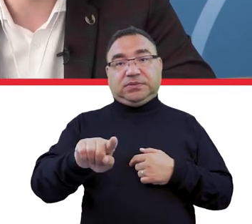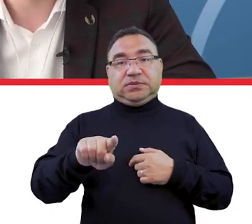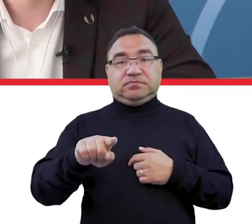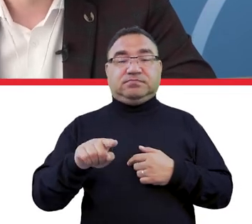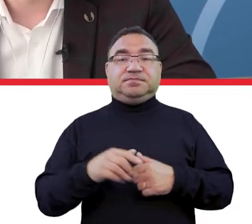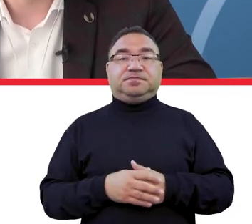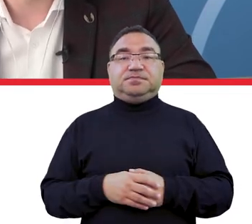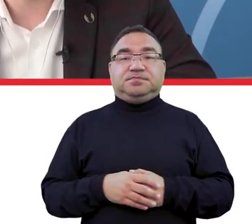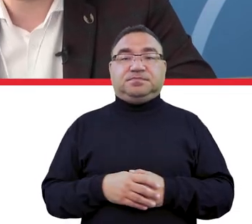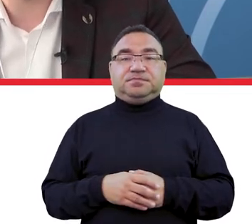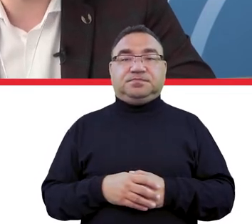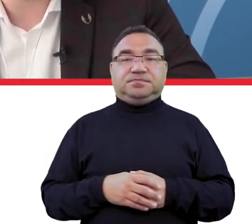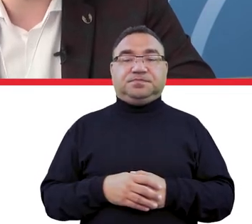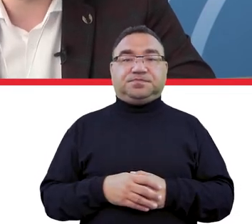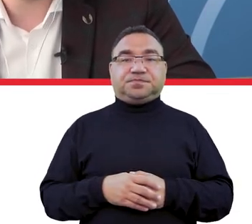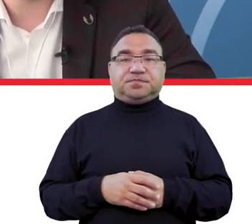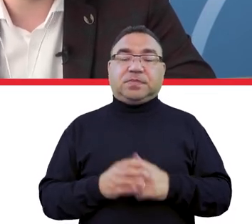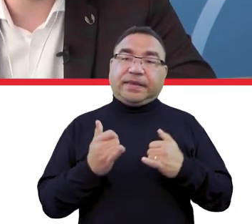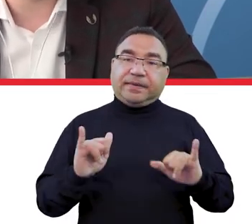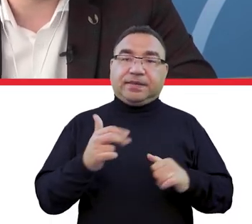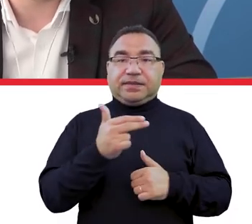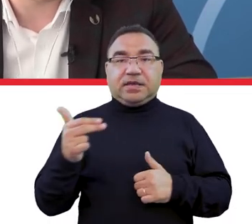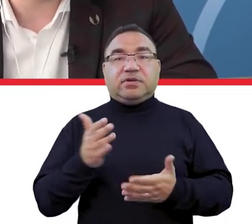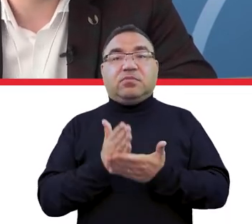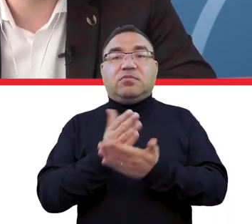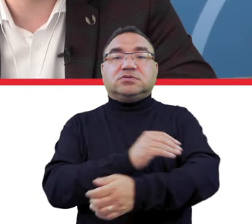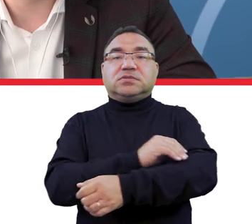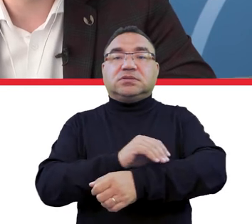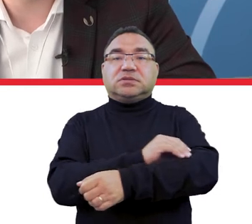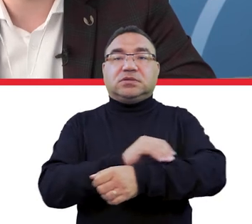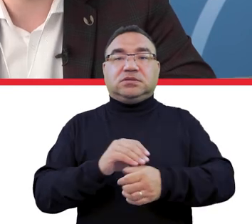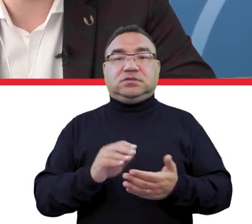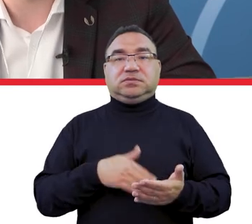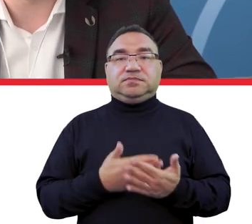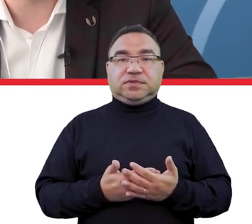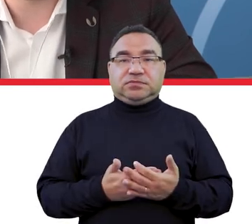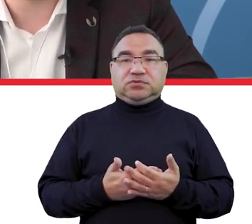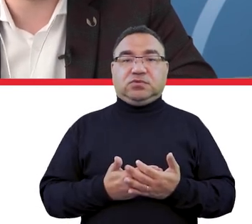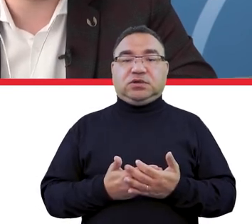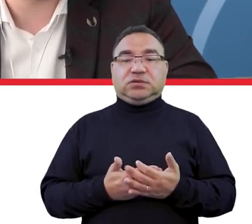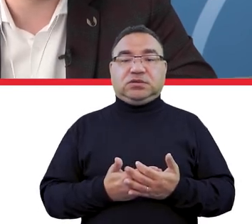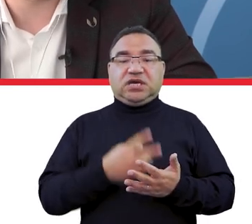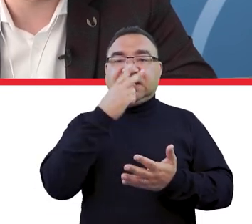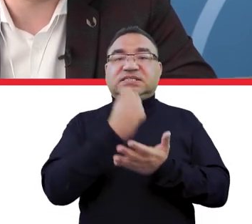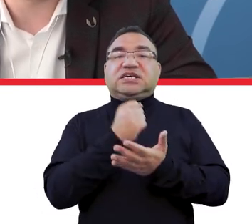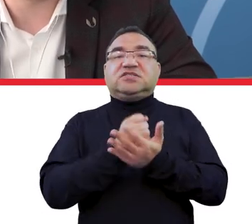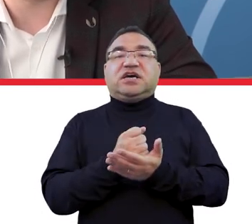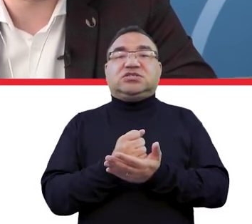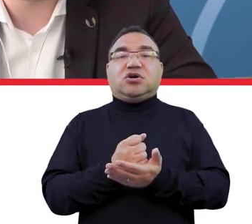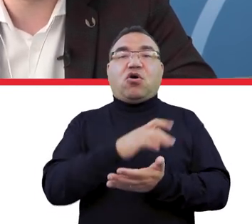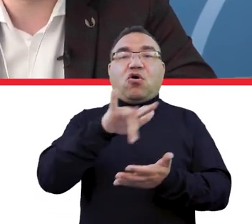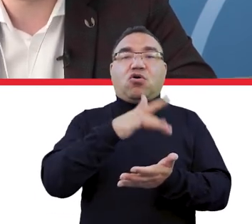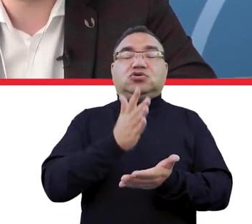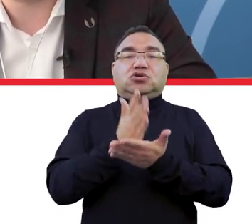nowelizacji. Teraz drugi temat, również związany z pomocą materioną. Czy zdjęcie obowiązku posiadania zaświadczenia z Ośrodka Pomocy